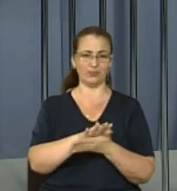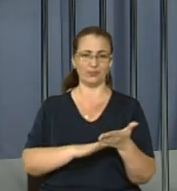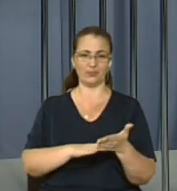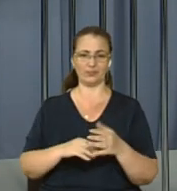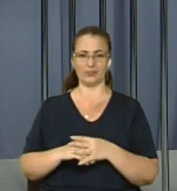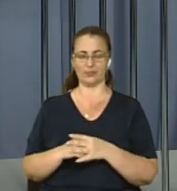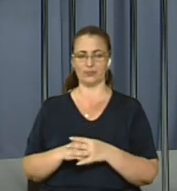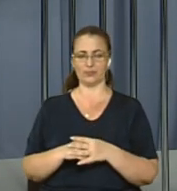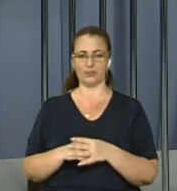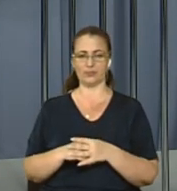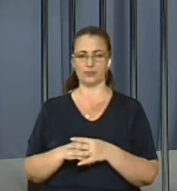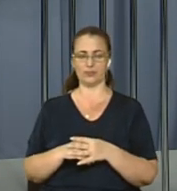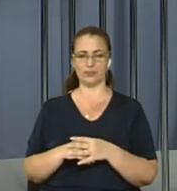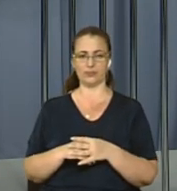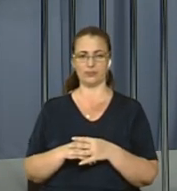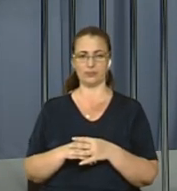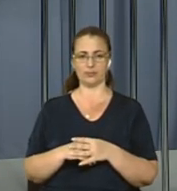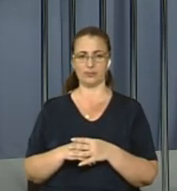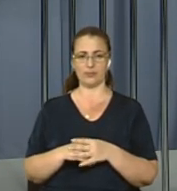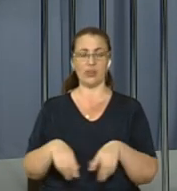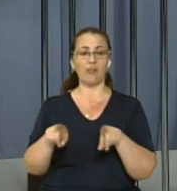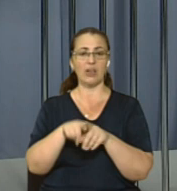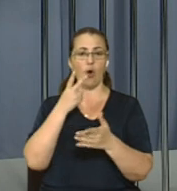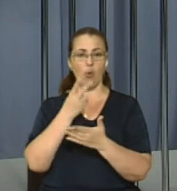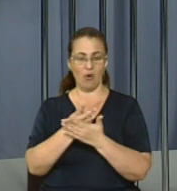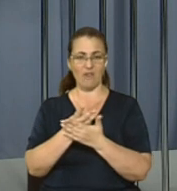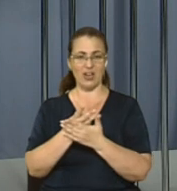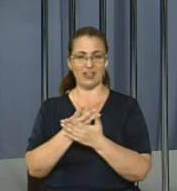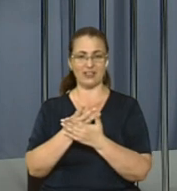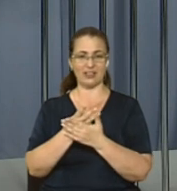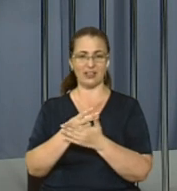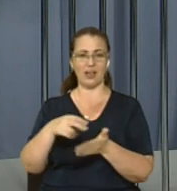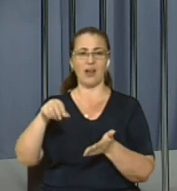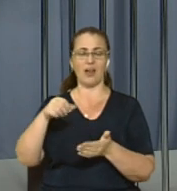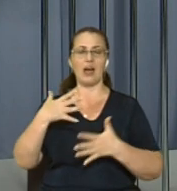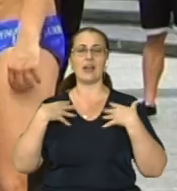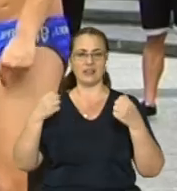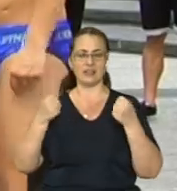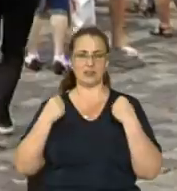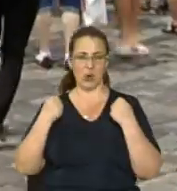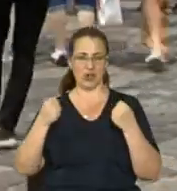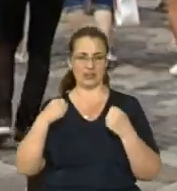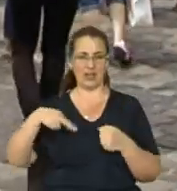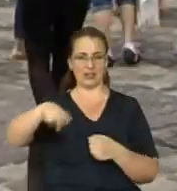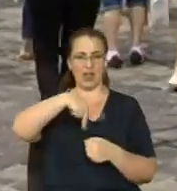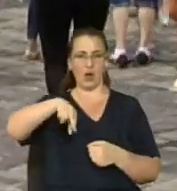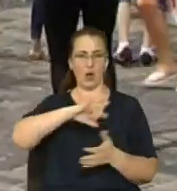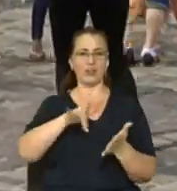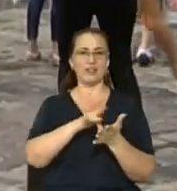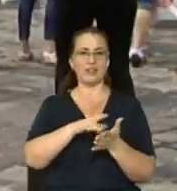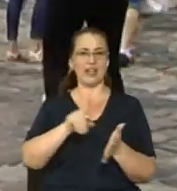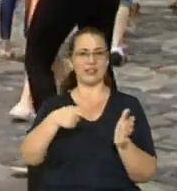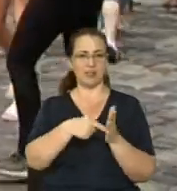кореспондентки Лілі Гончарук. Ось в такому вигляді ватерполісти «Динамо Львів» сьогодні ходять центром міста. Вони роздають